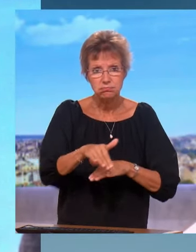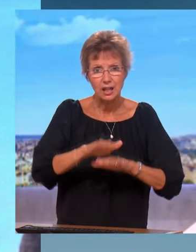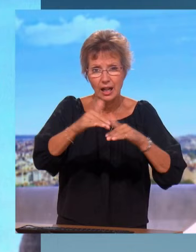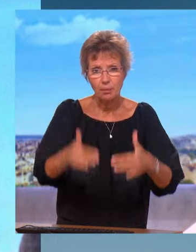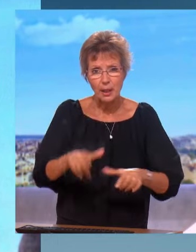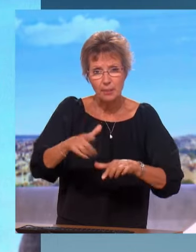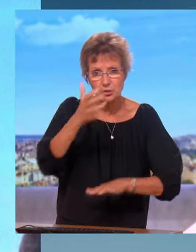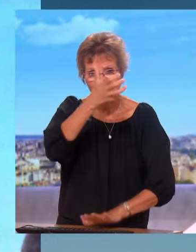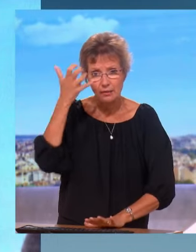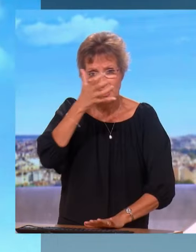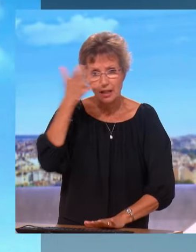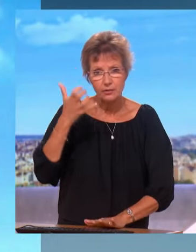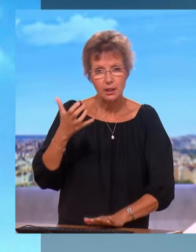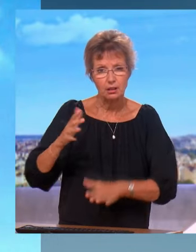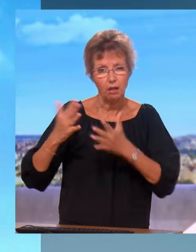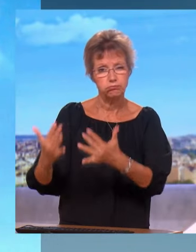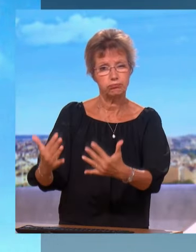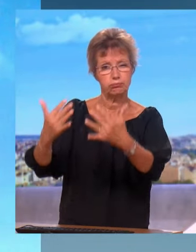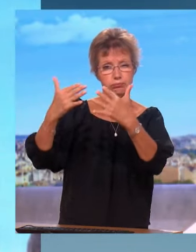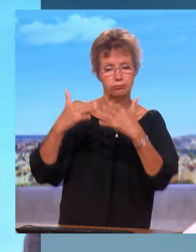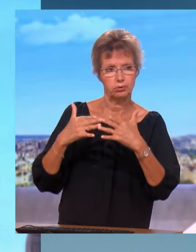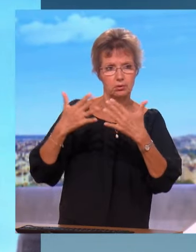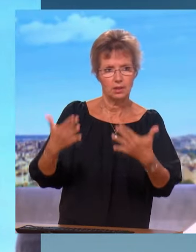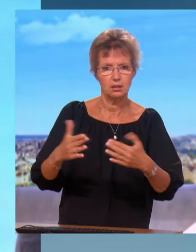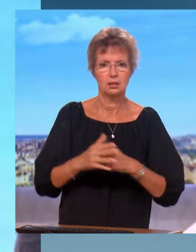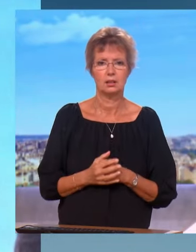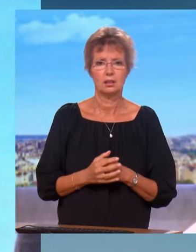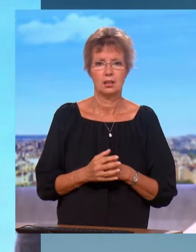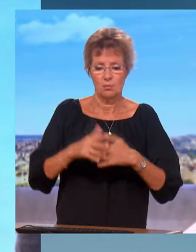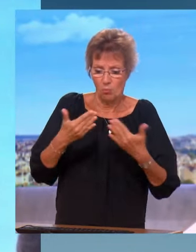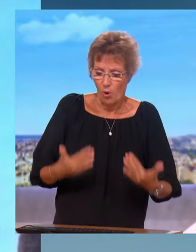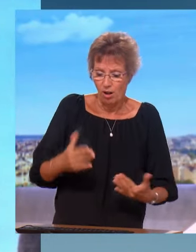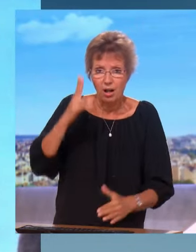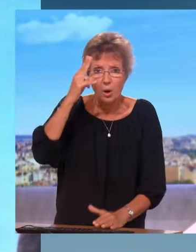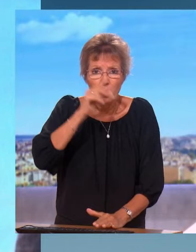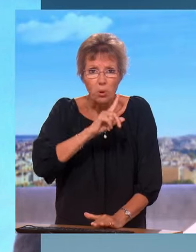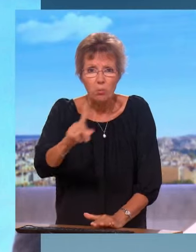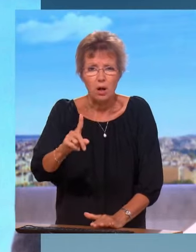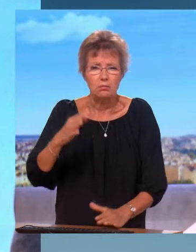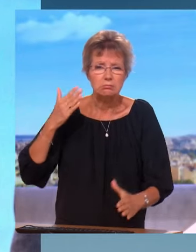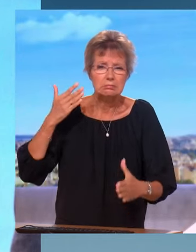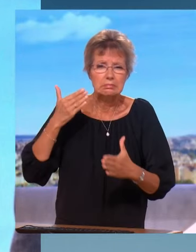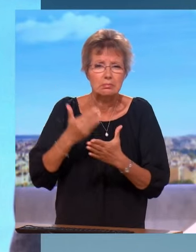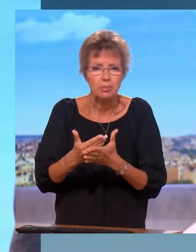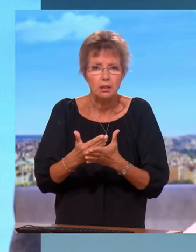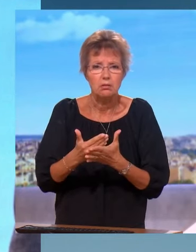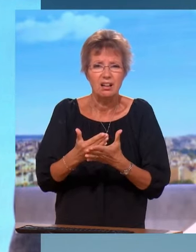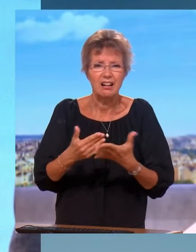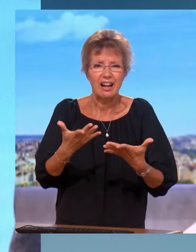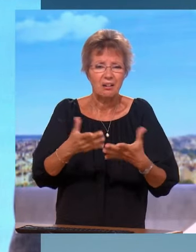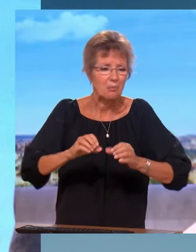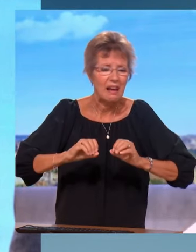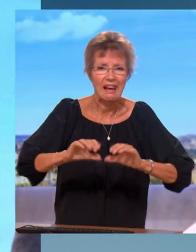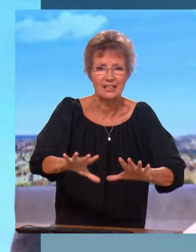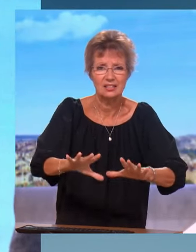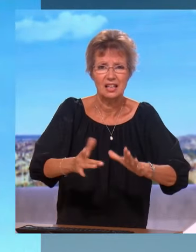'Africains, énormément d'Africains. Donc c'est un sujet'il faut traiter au niveau européen. Mais avec une vraie fermeté, je ne comprends pas pourquoi depuis toutes ces années, il y a autant d'inactions en matière